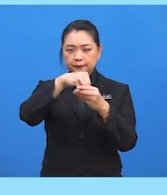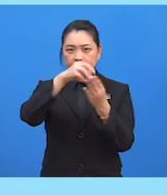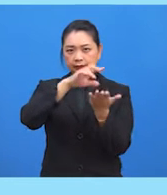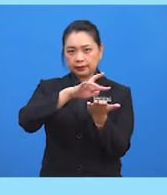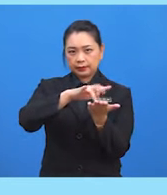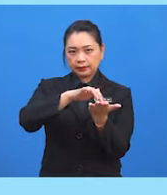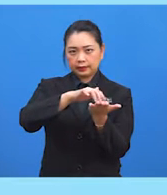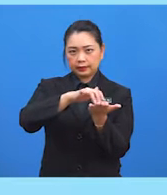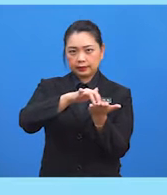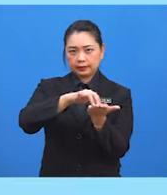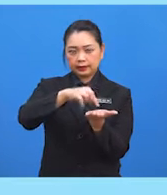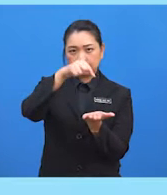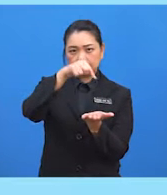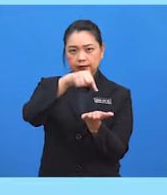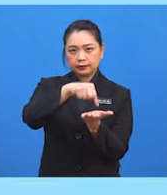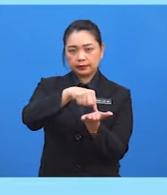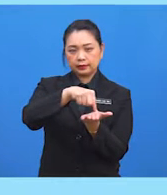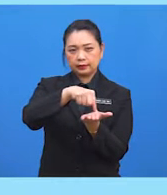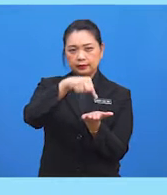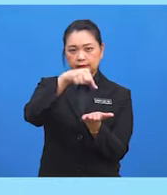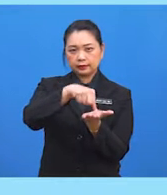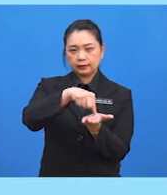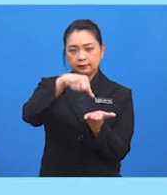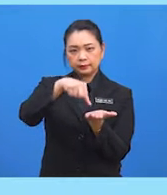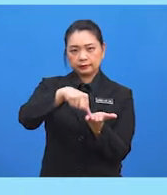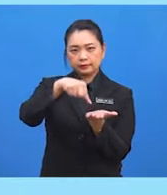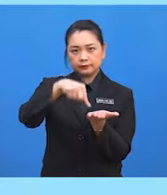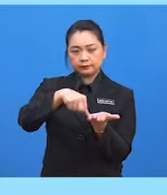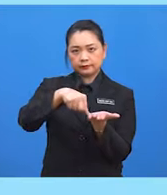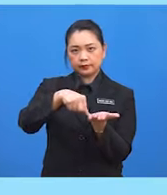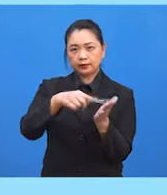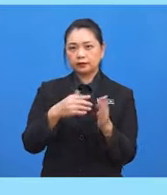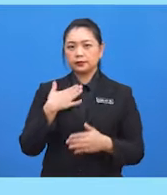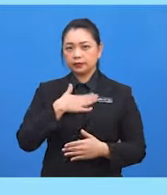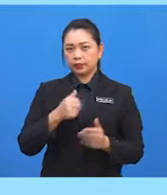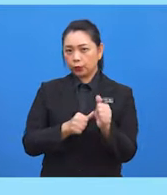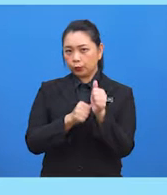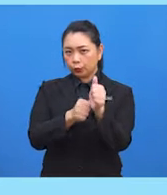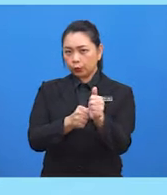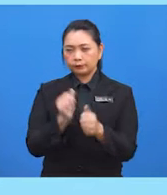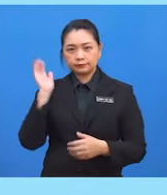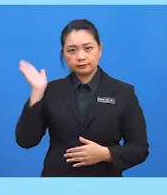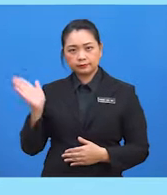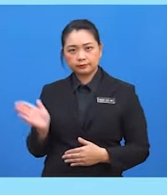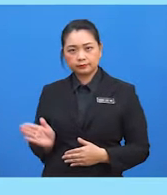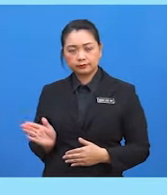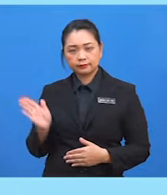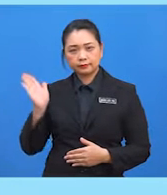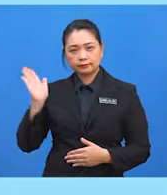dengan menekankan kekunci berikut. Sila ikut arahan cikgu.